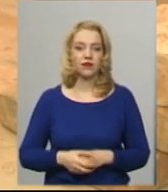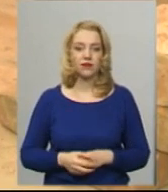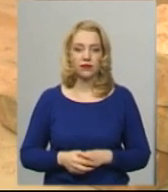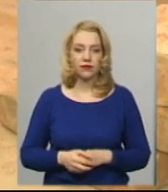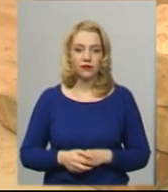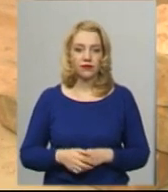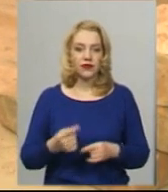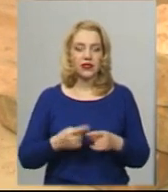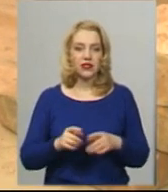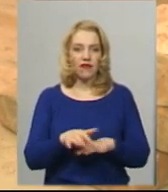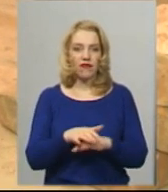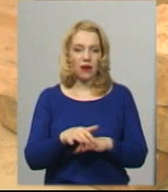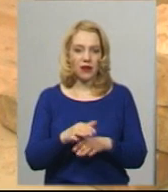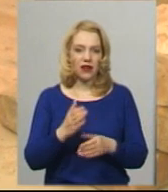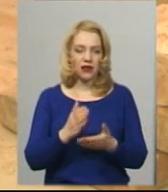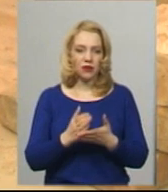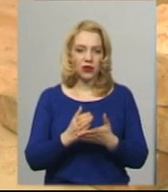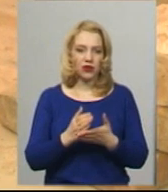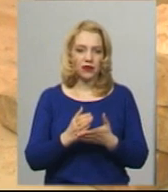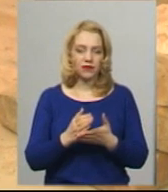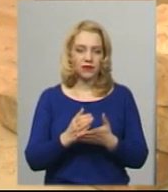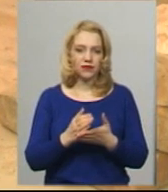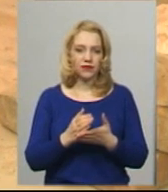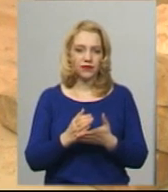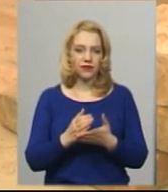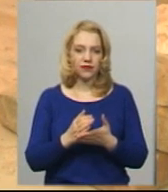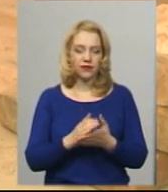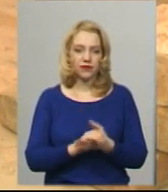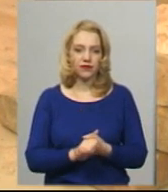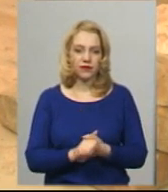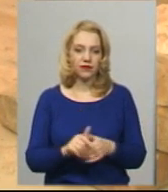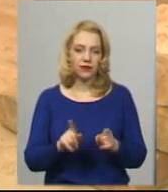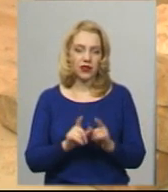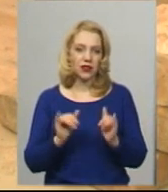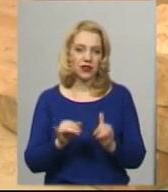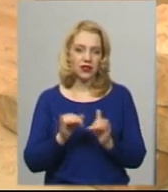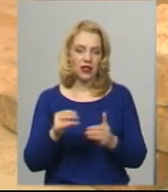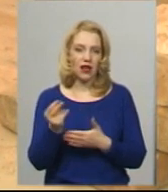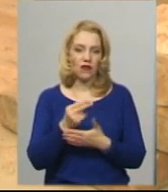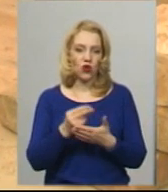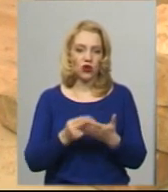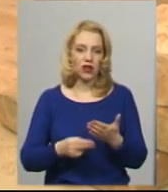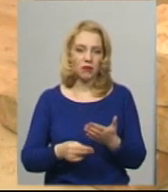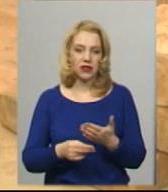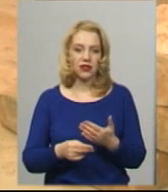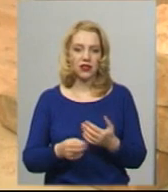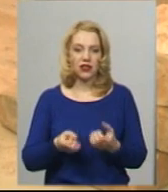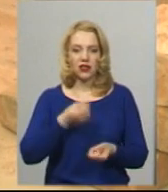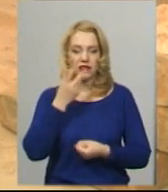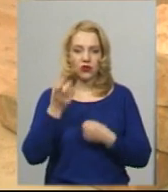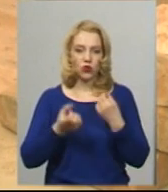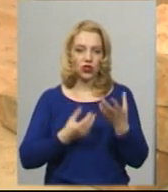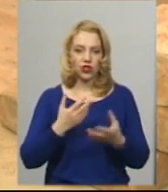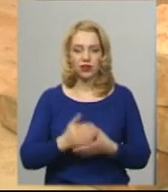Це фабрика належила Радзивілом тоді. Тут такий цікавий орнамент у вигляді квіточок.